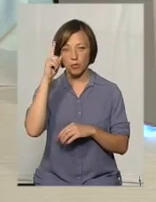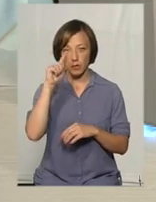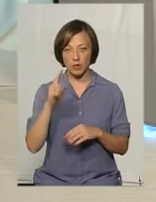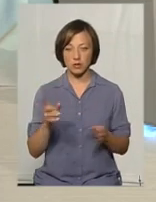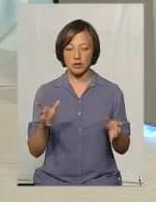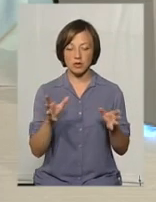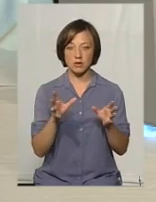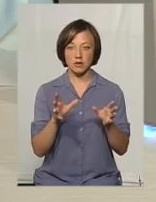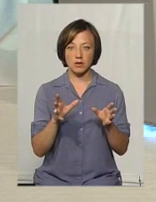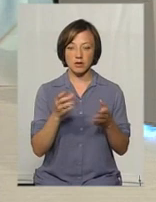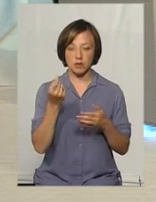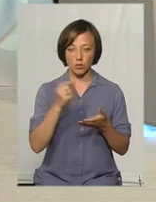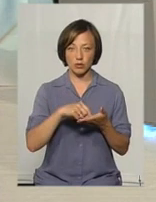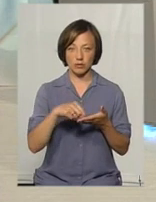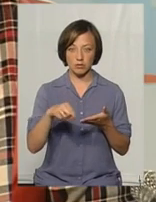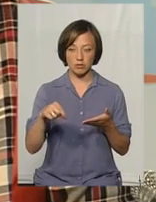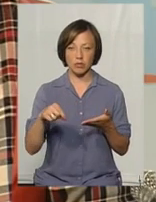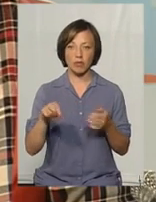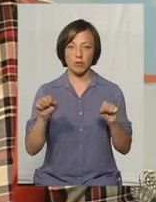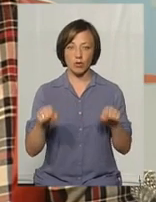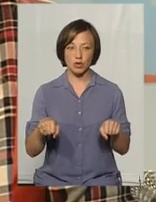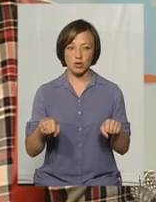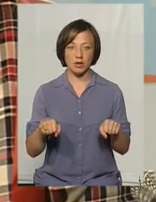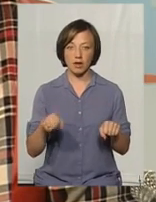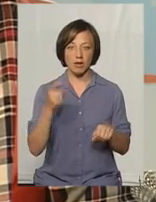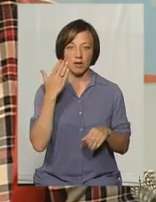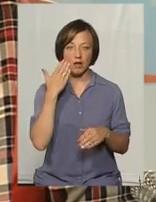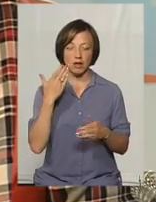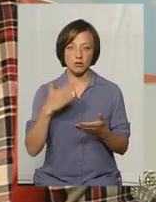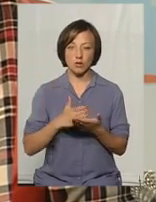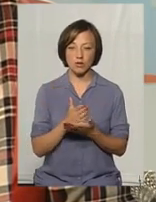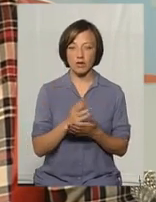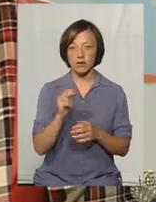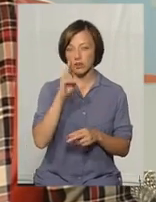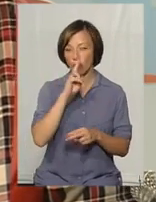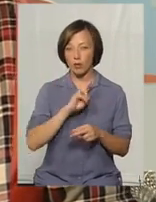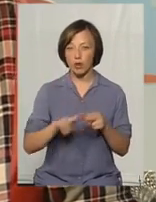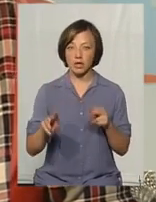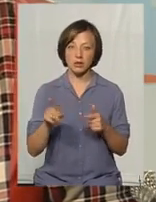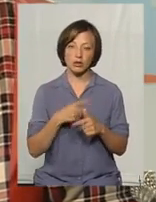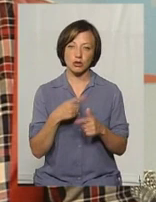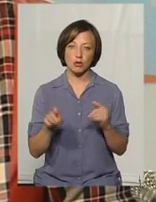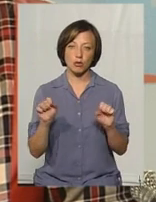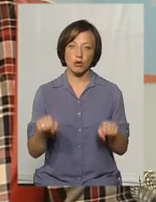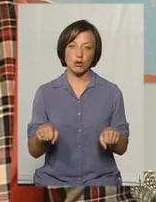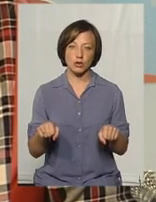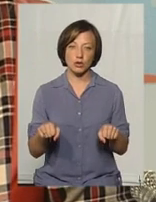дрожати ручку в руках, може не зорієнтуватися, чи може загубитися, чи може